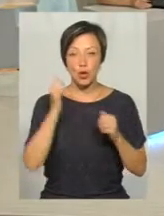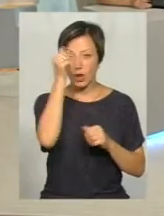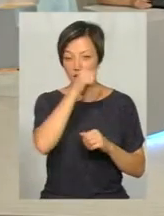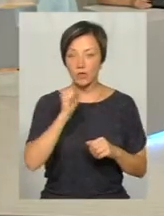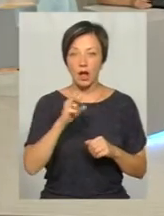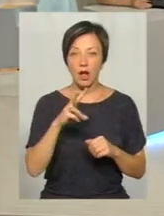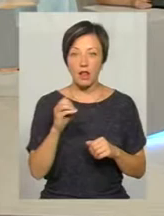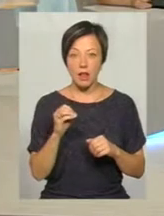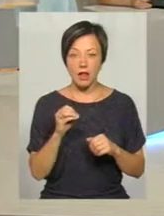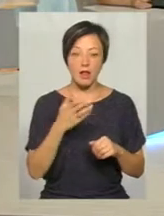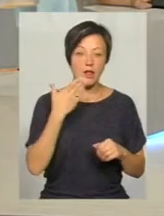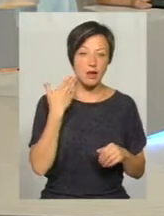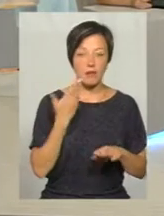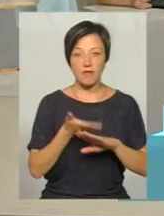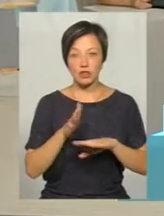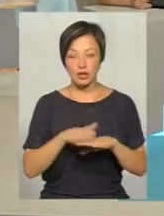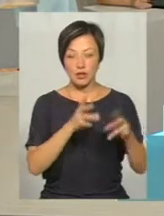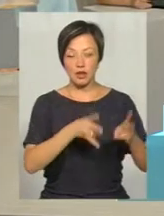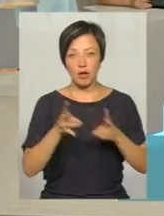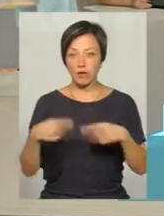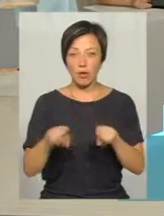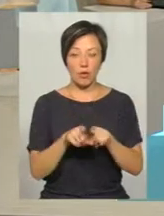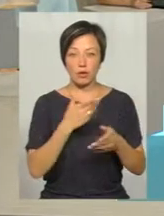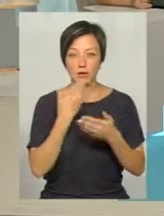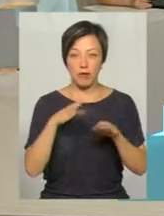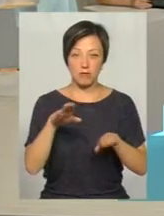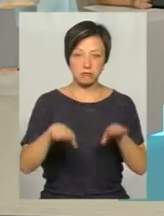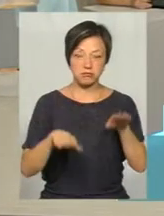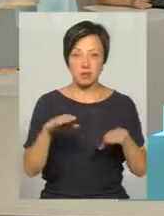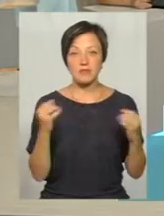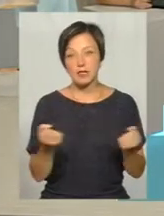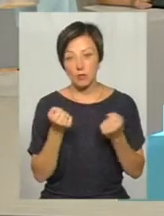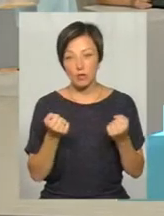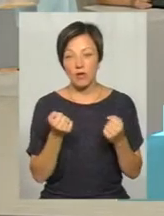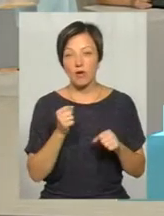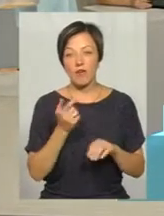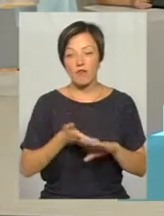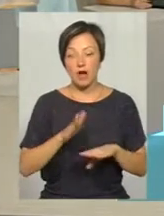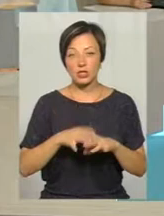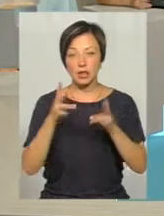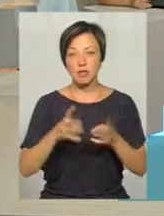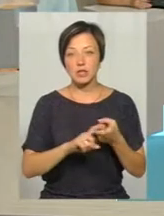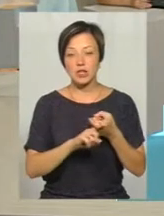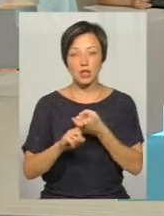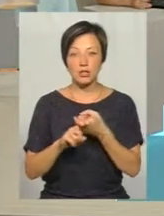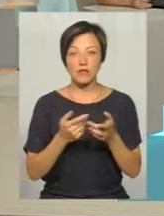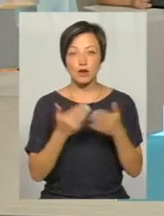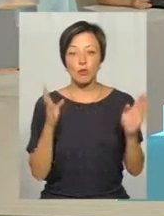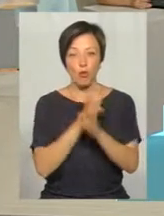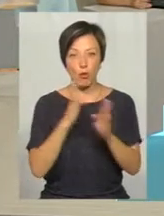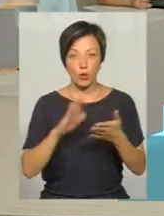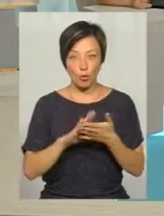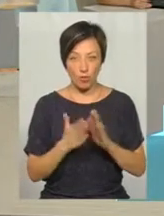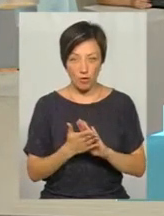Але сув між легкими і важкими такого немає. Взимку важкість травми залежить від погодних